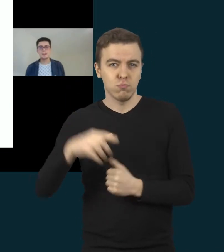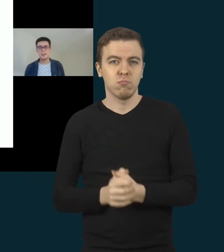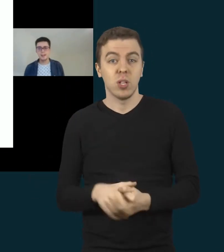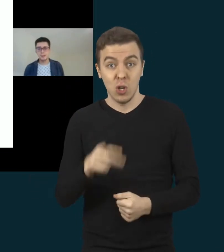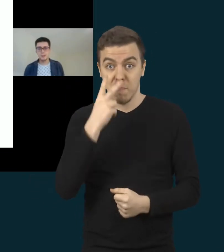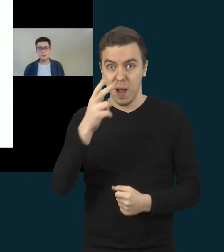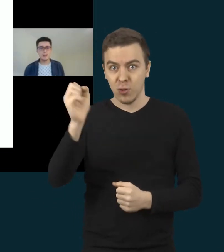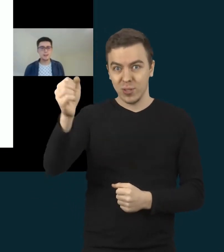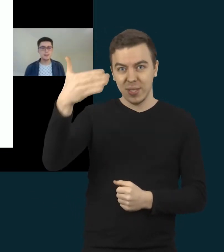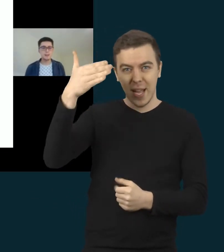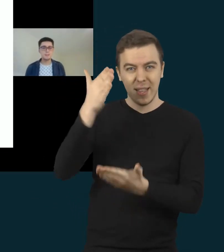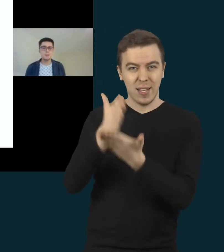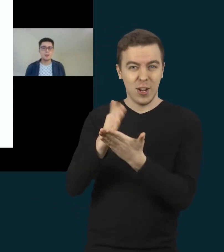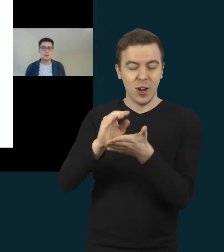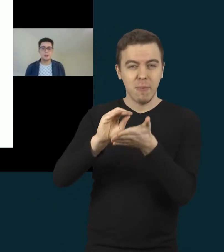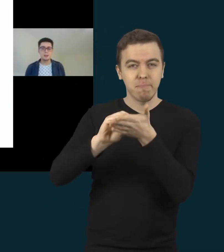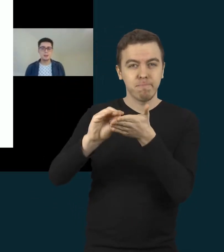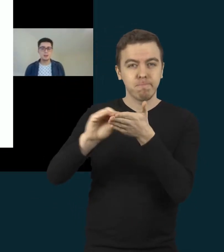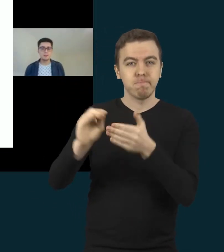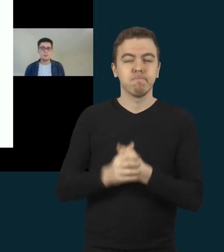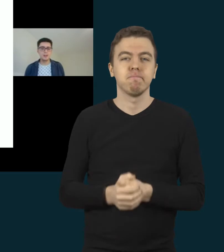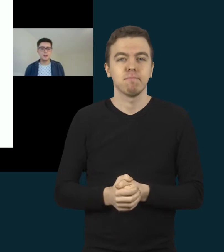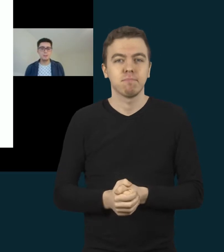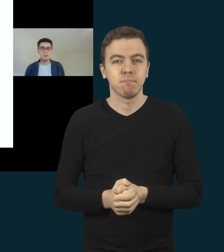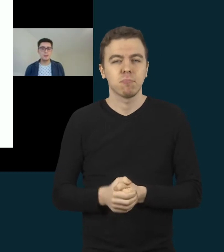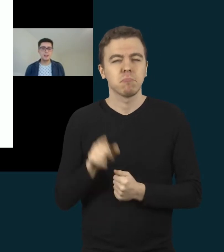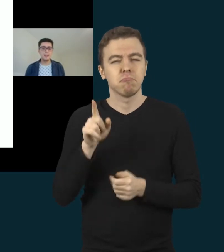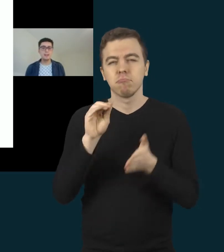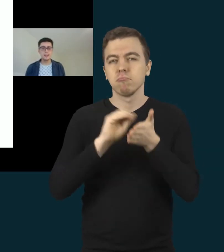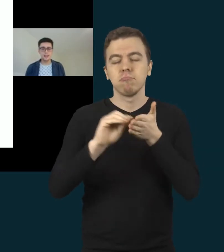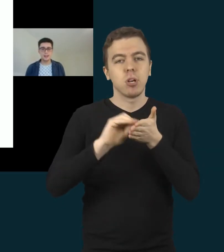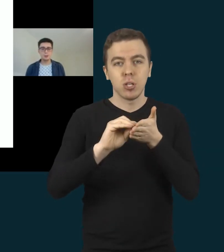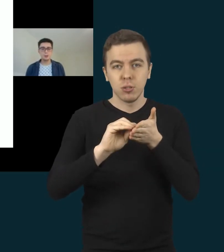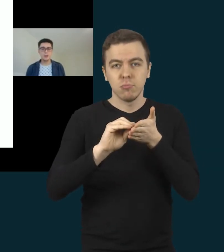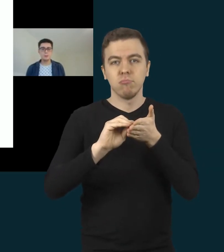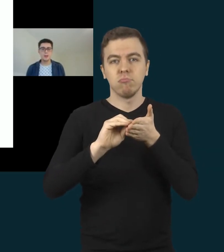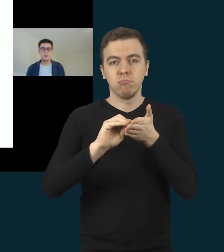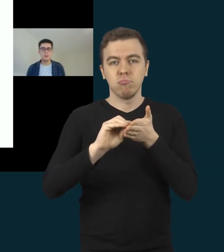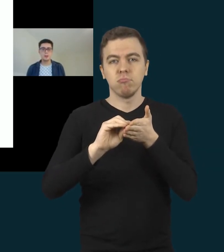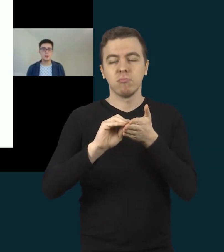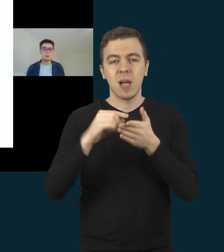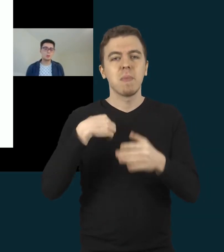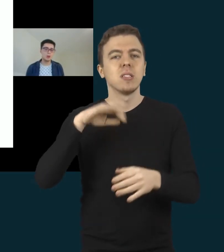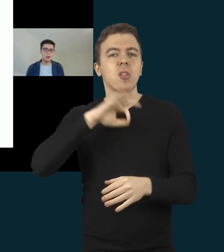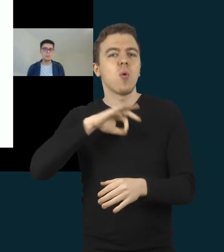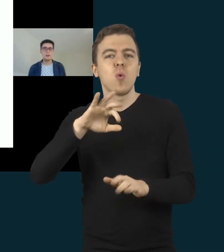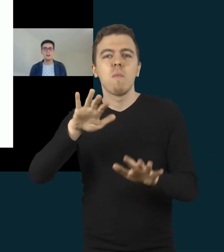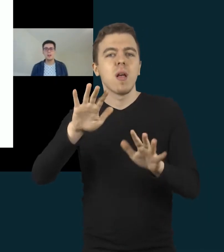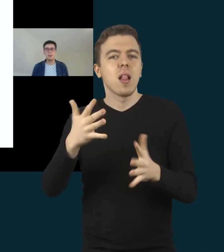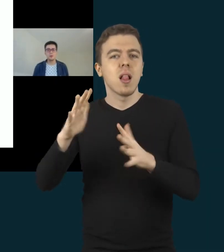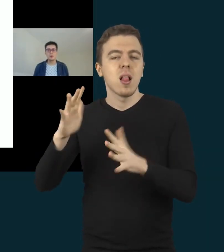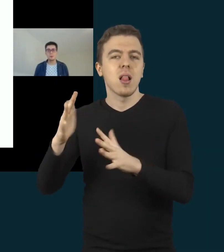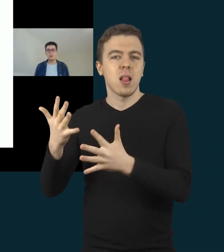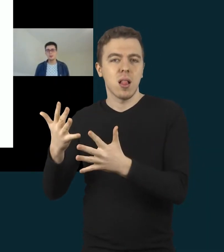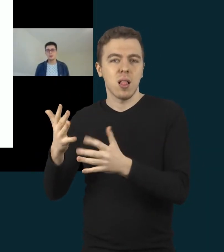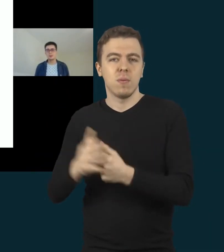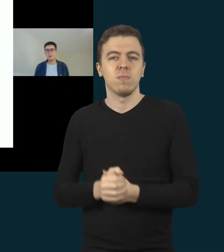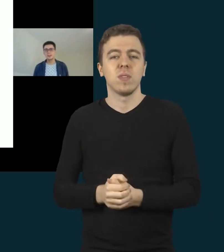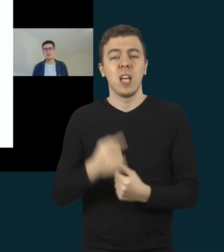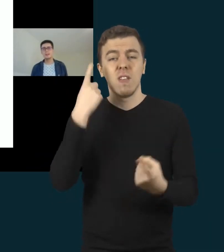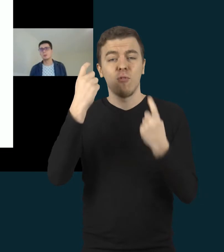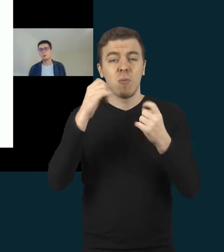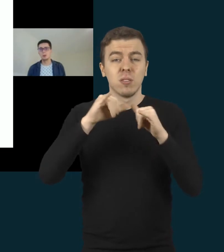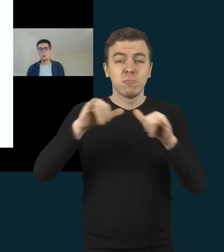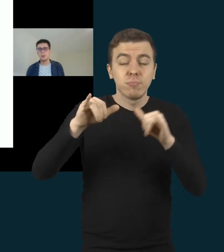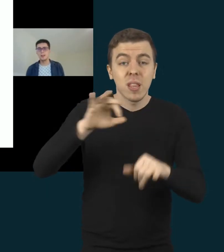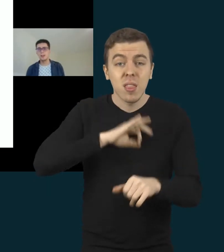skaidrėje paminėti įrankiai, kuriuos mes naudojame ir informacijos klaidai,